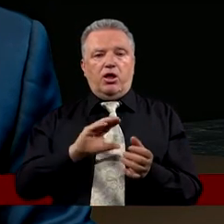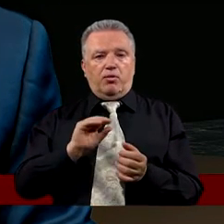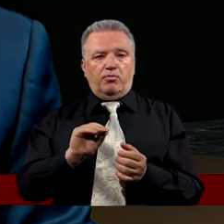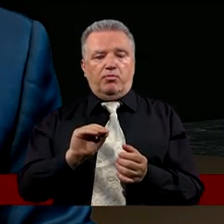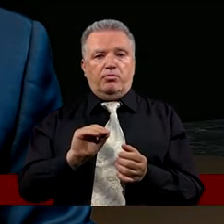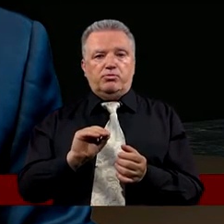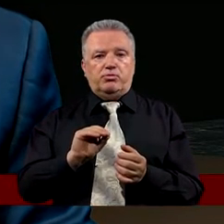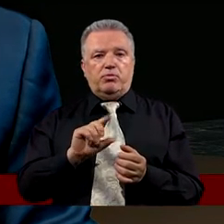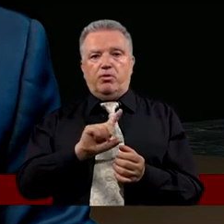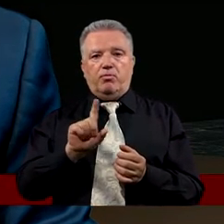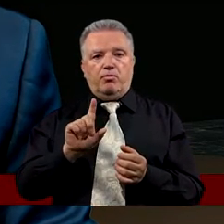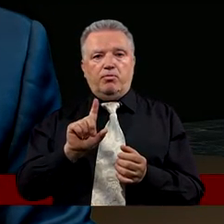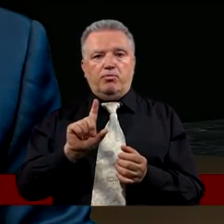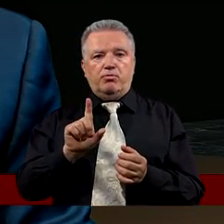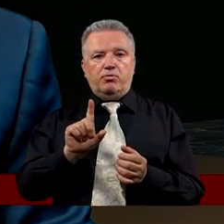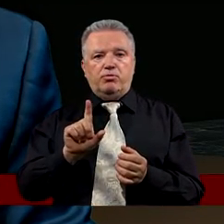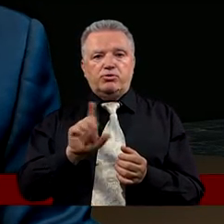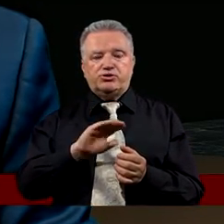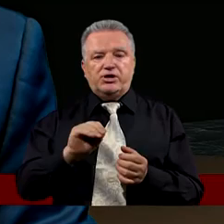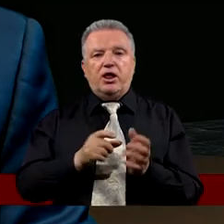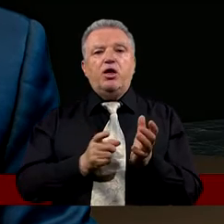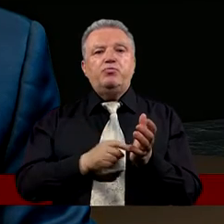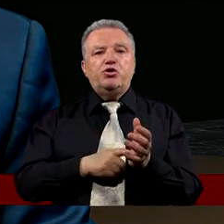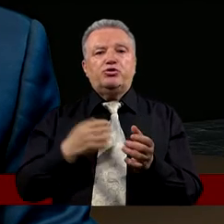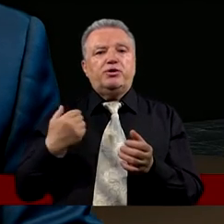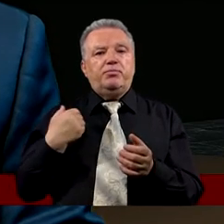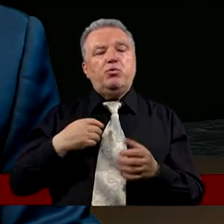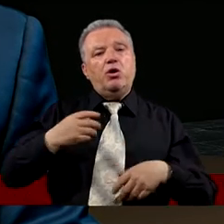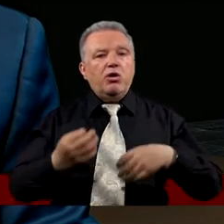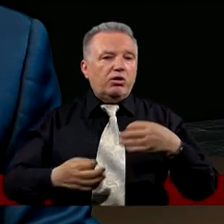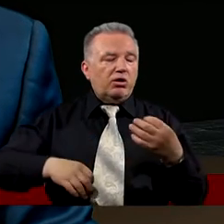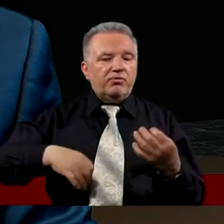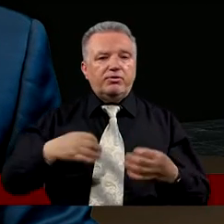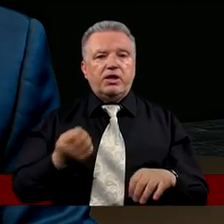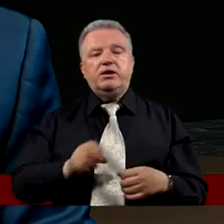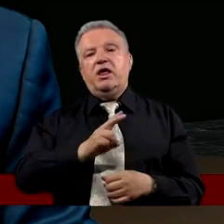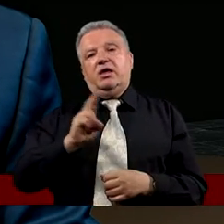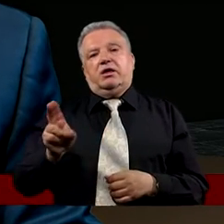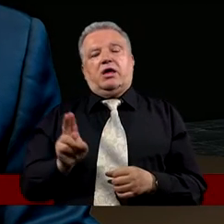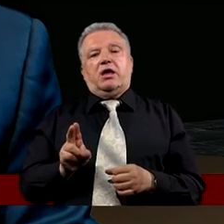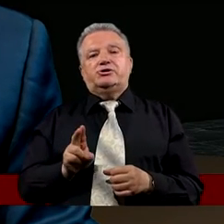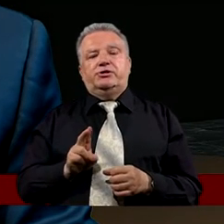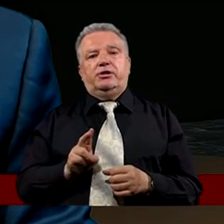widzimy, że Piotr był chwiejny I każdy z nas tak naprawdę